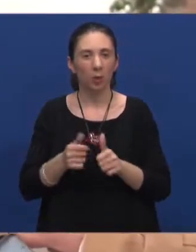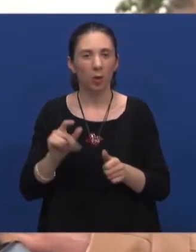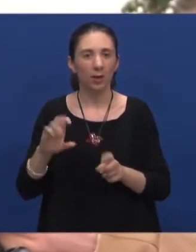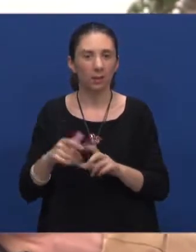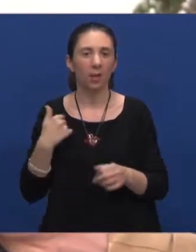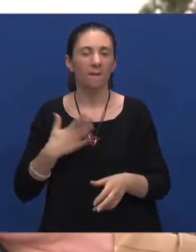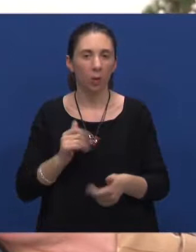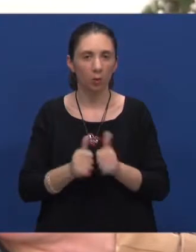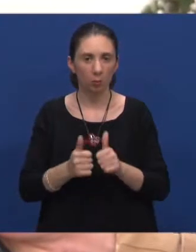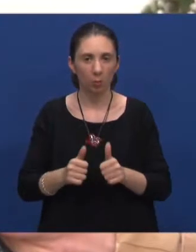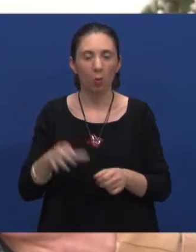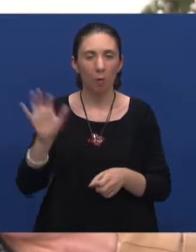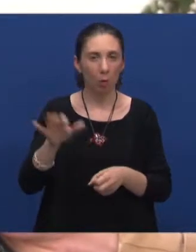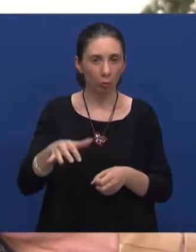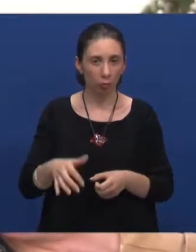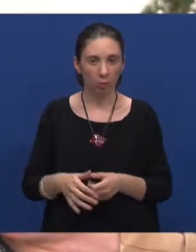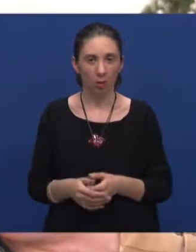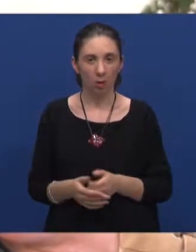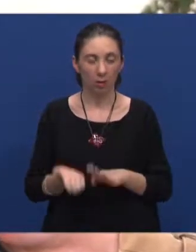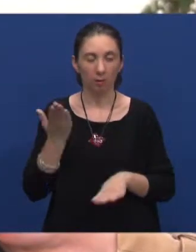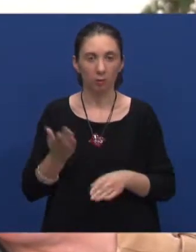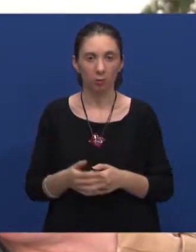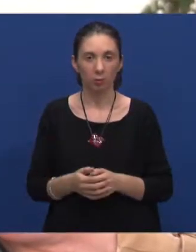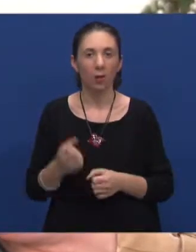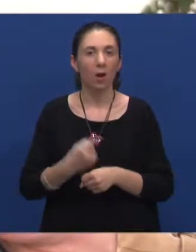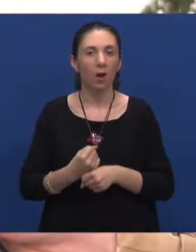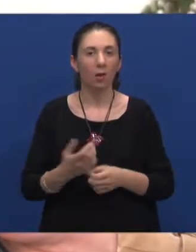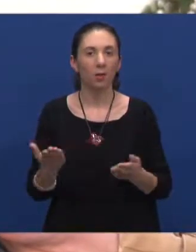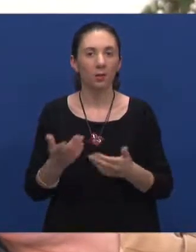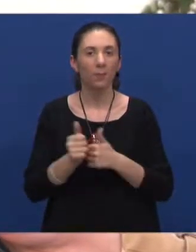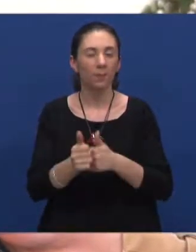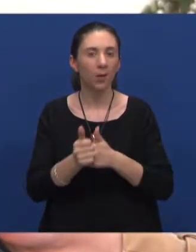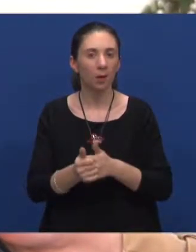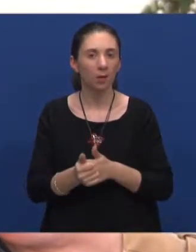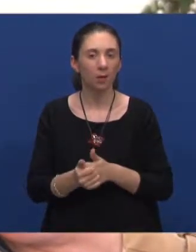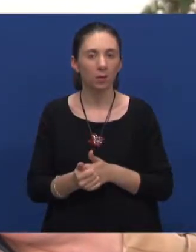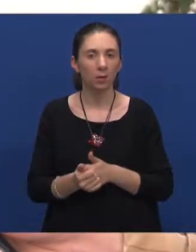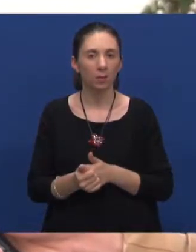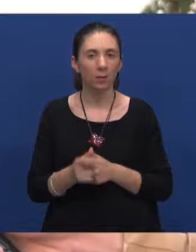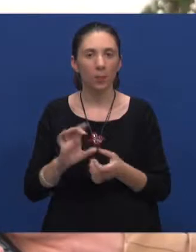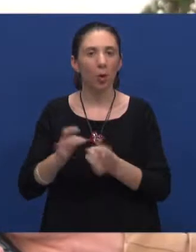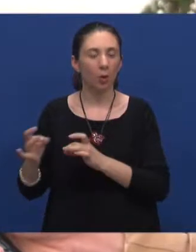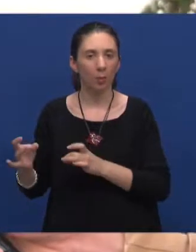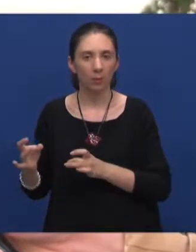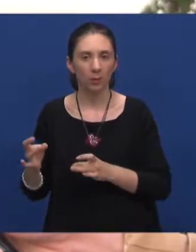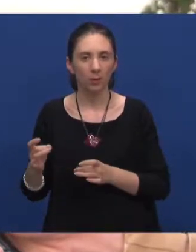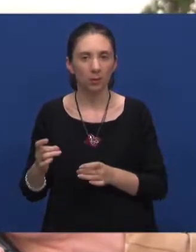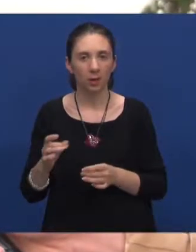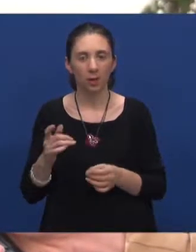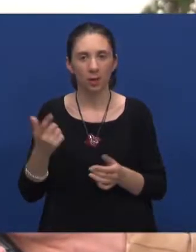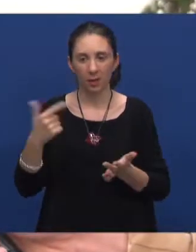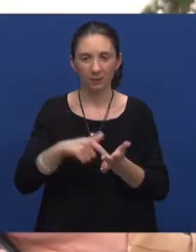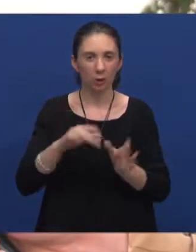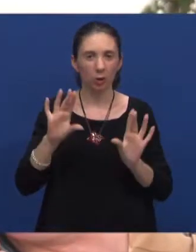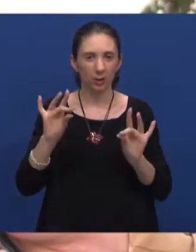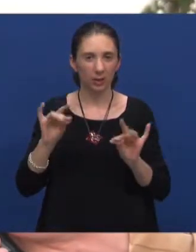volim sport, posebno košarku, pa onda, znači, radila sam, pratila sam zapravo olimpijske igre u Vancouveru 2010.